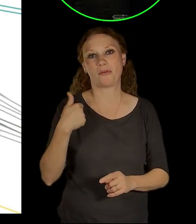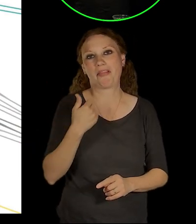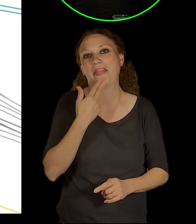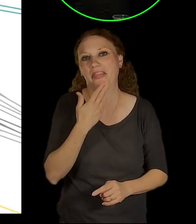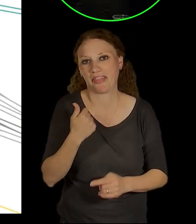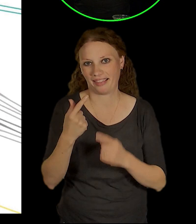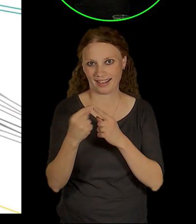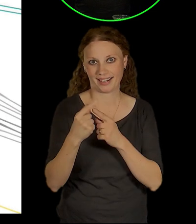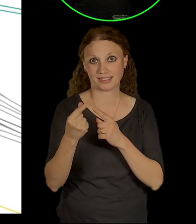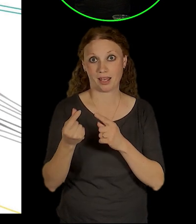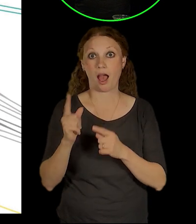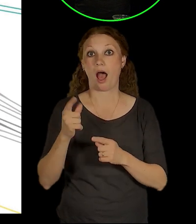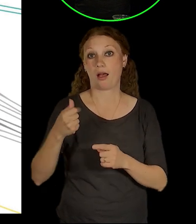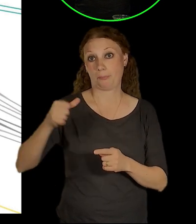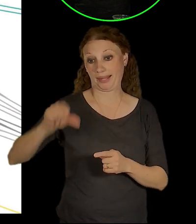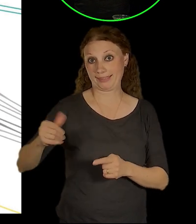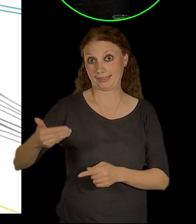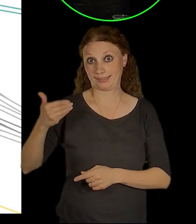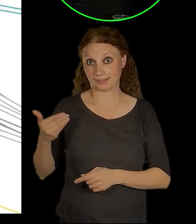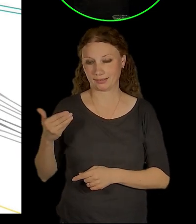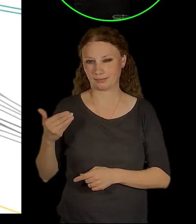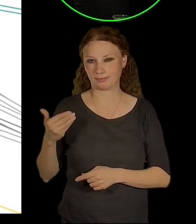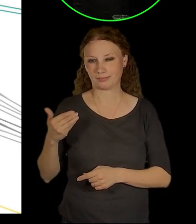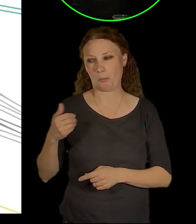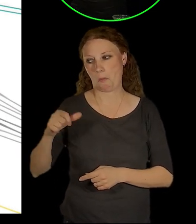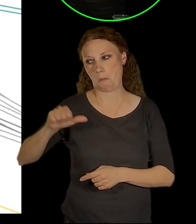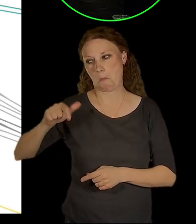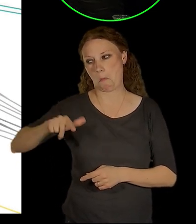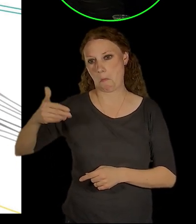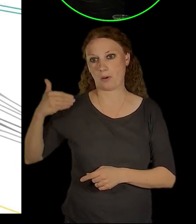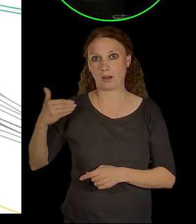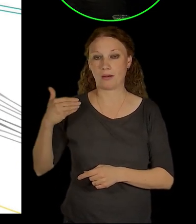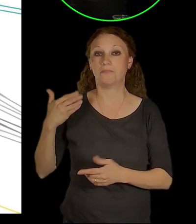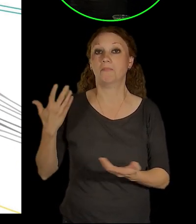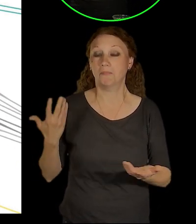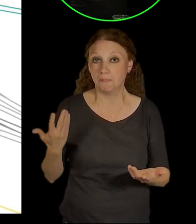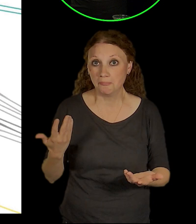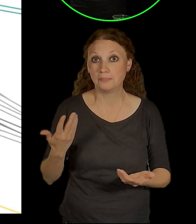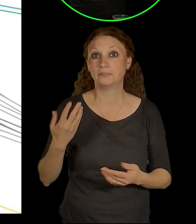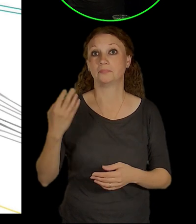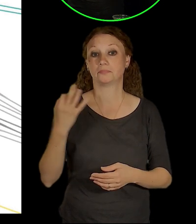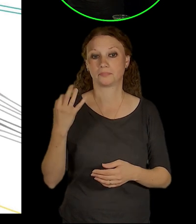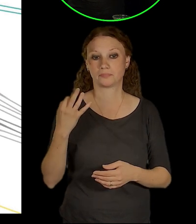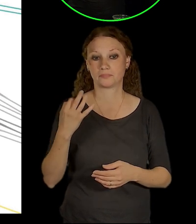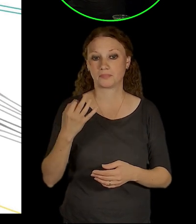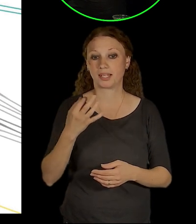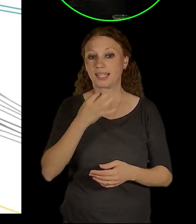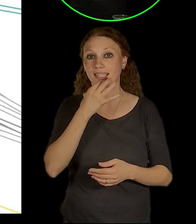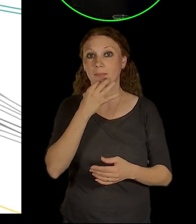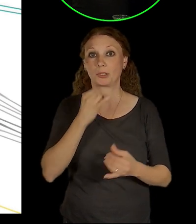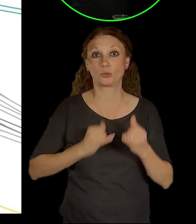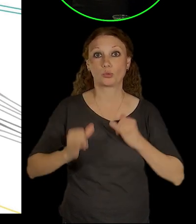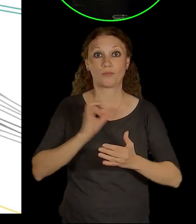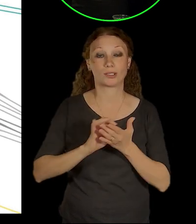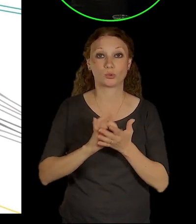až do midulého měsíce nebo uplynulých dvou měsíců. Ku podivu ani nouzová situace za covidu, kdy